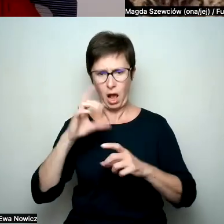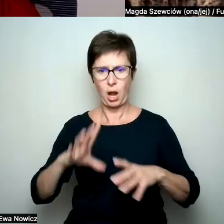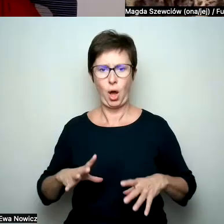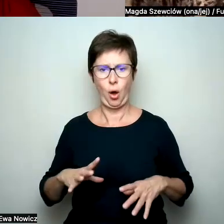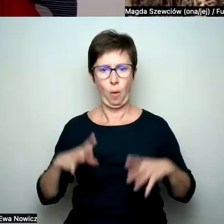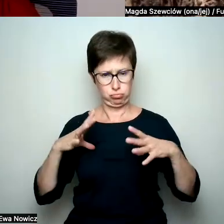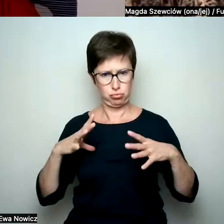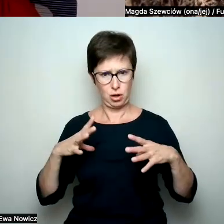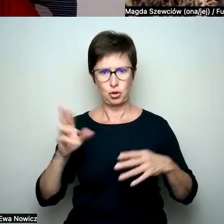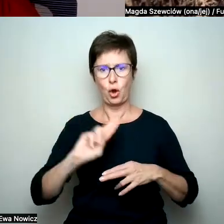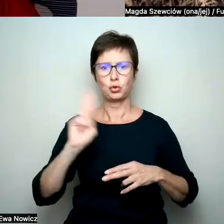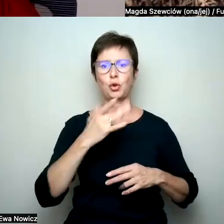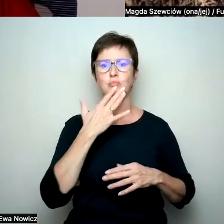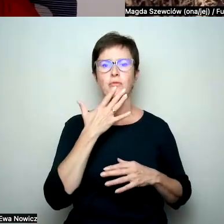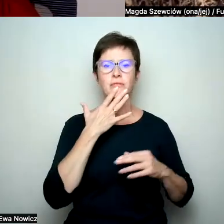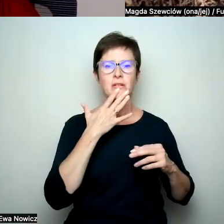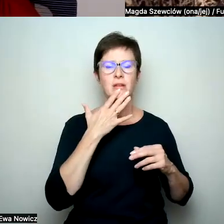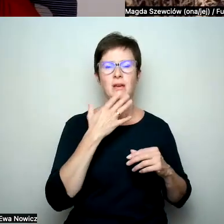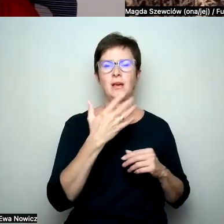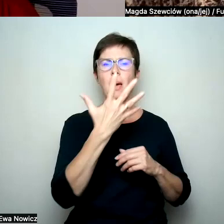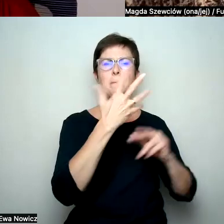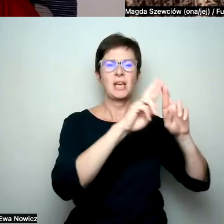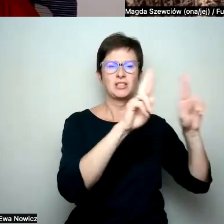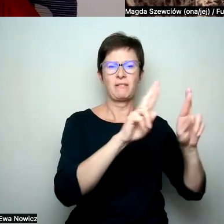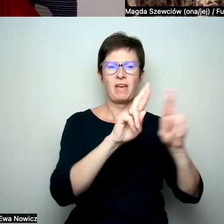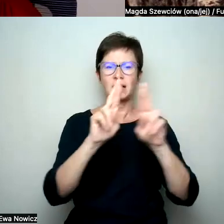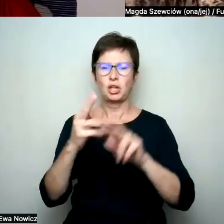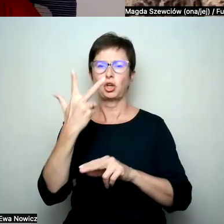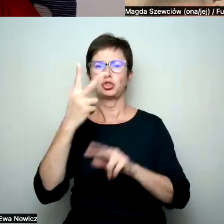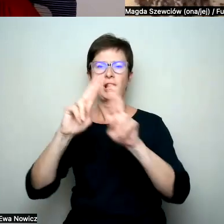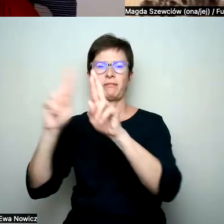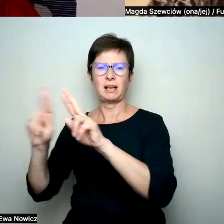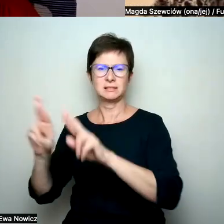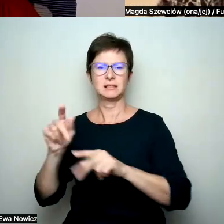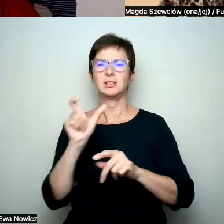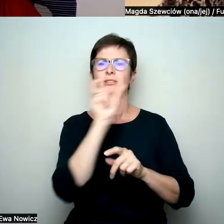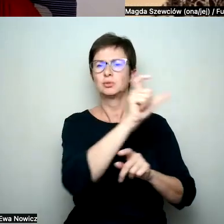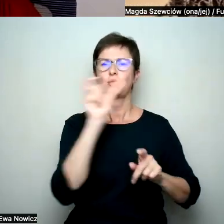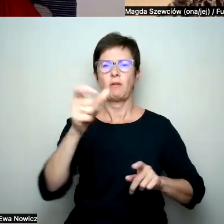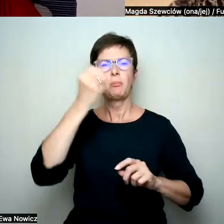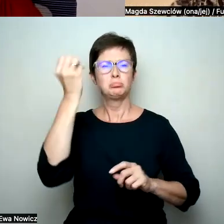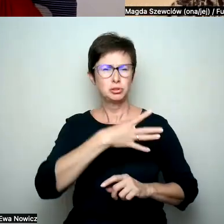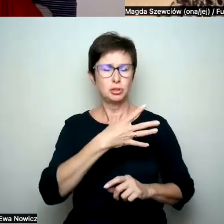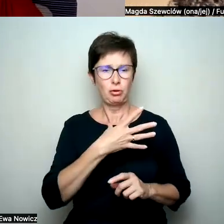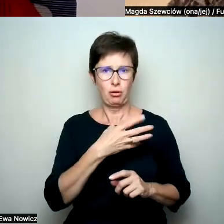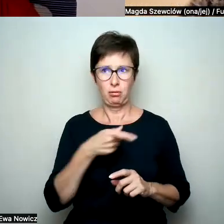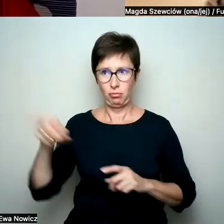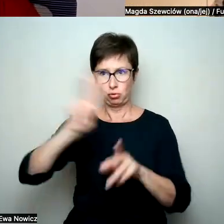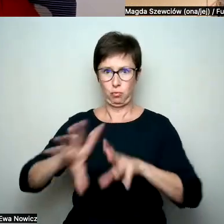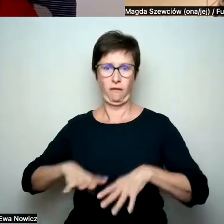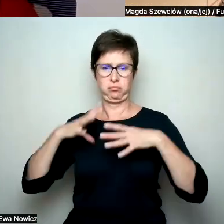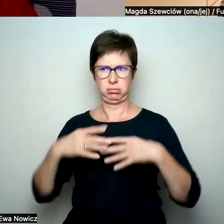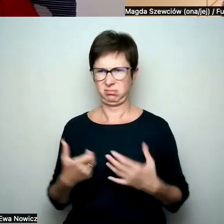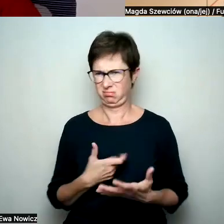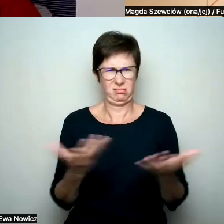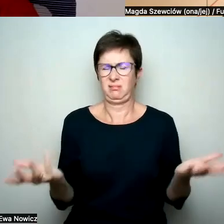że ktoś mówi pięć gwiazdek i trzy gwiazdki, no coś jest nie tak. To znaczy, jeśli chcemy rozmawiać o